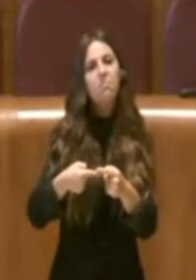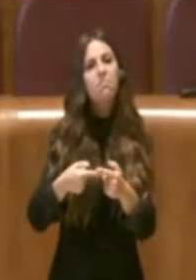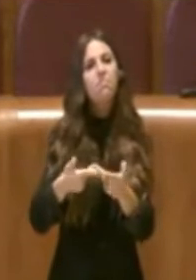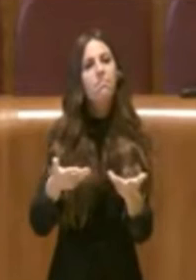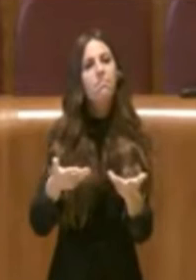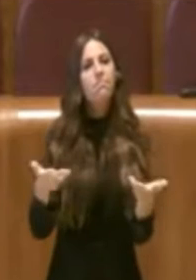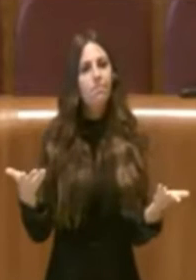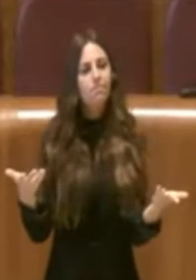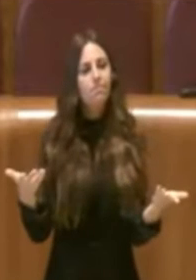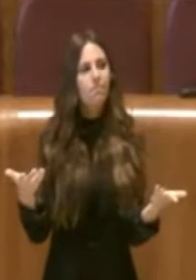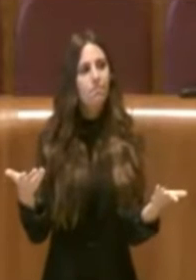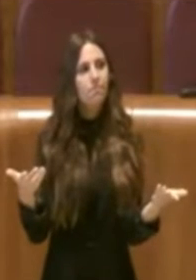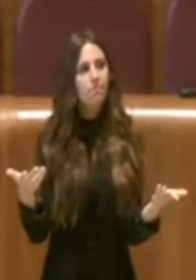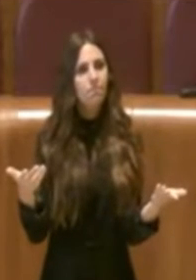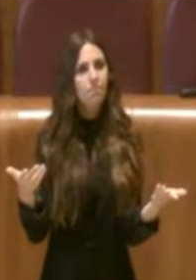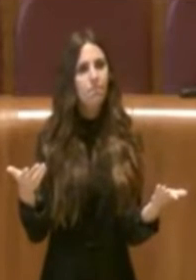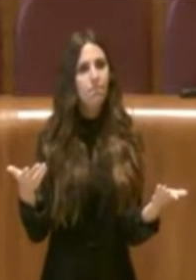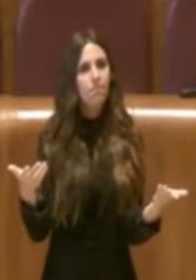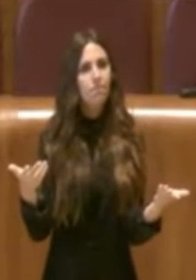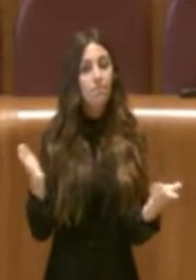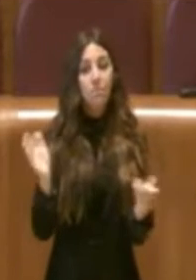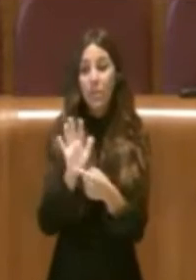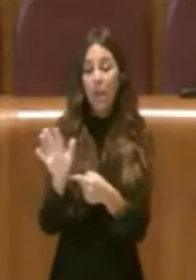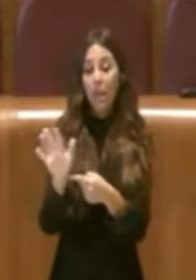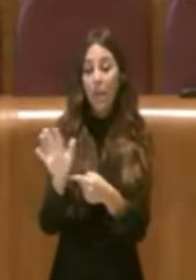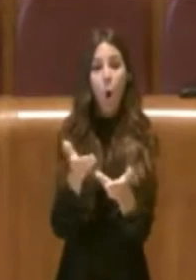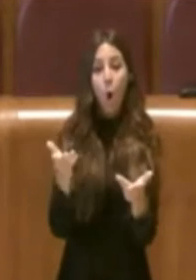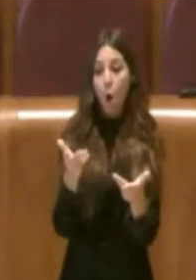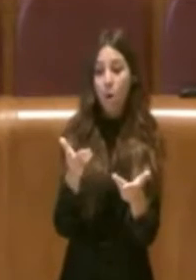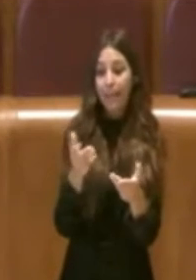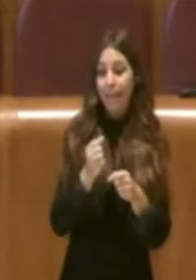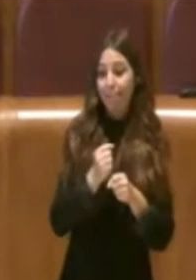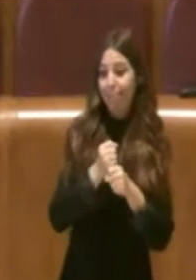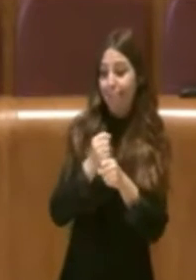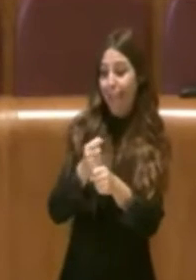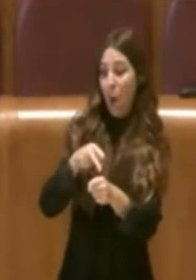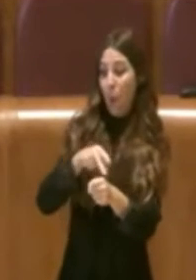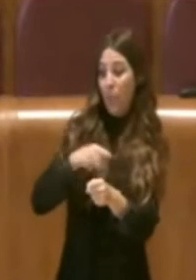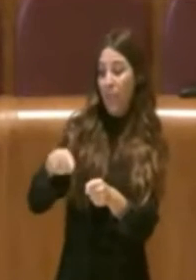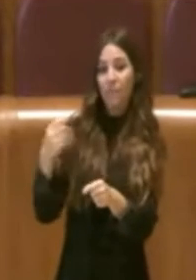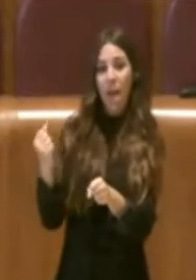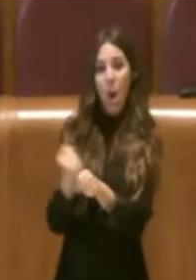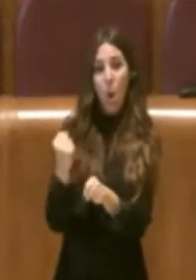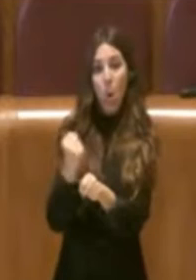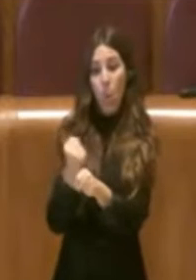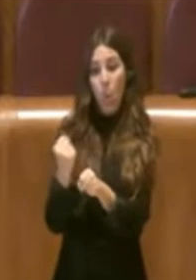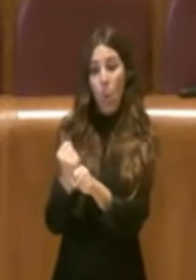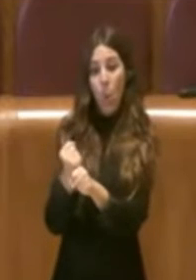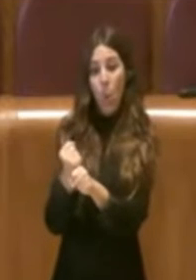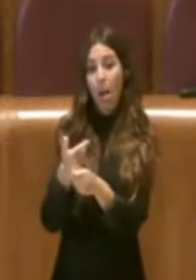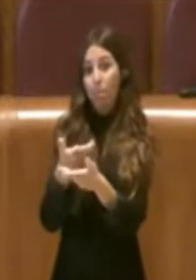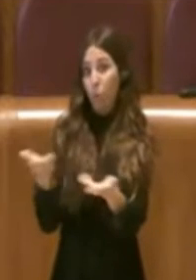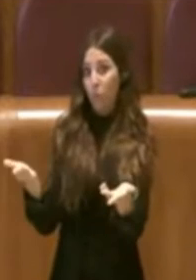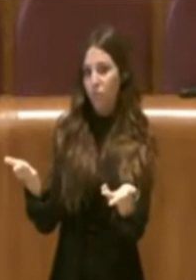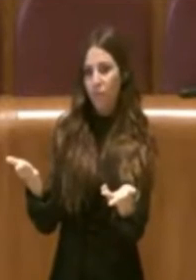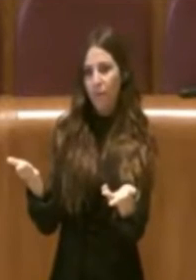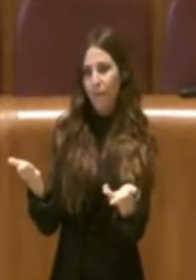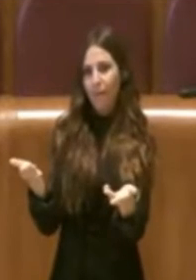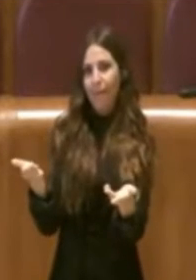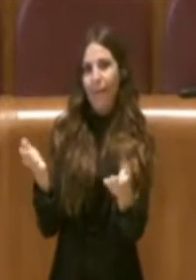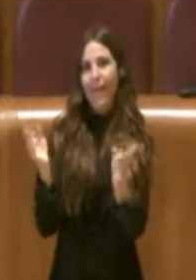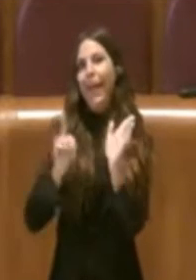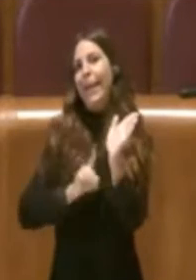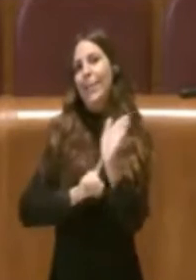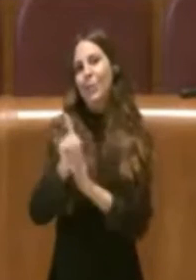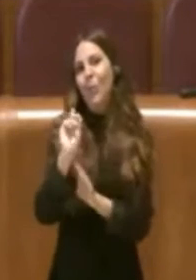affidare al privato la realizzazione di opere pubbliche non abbia poi portato